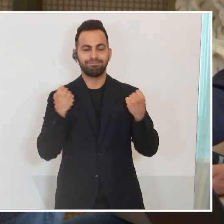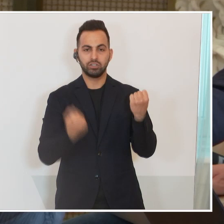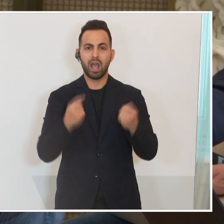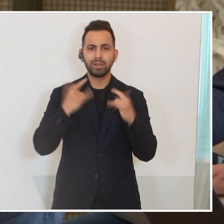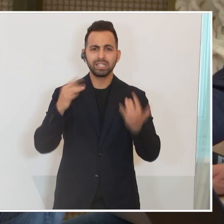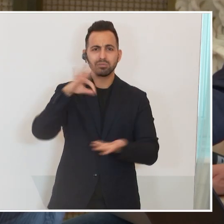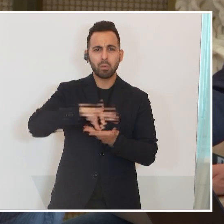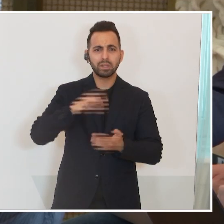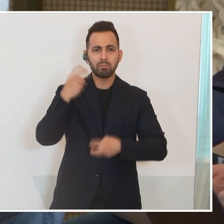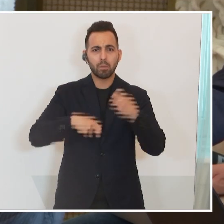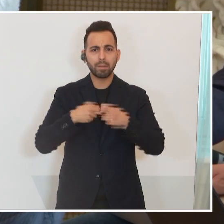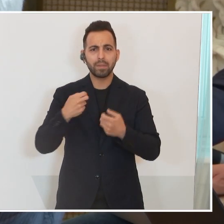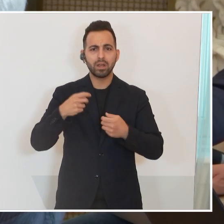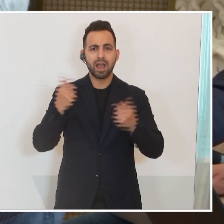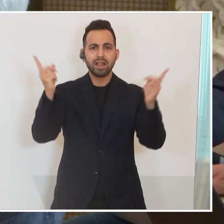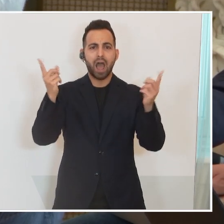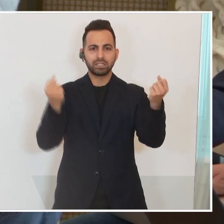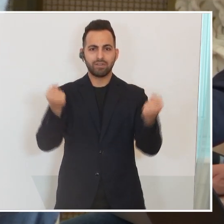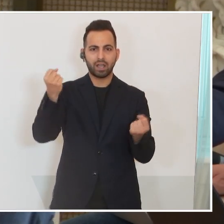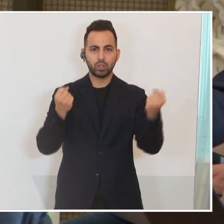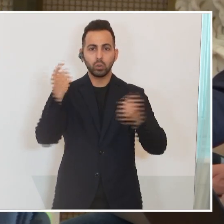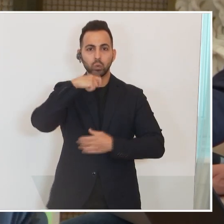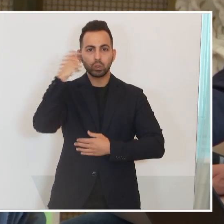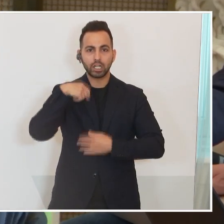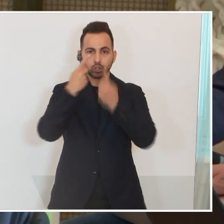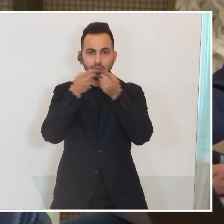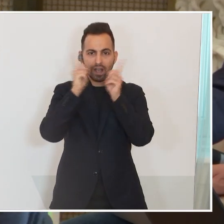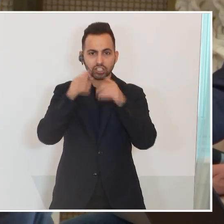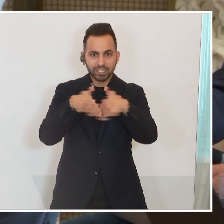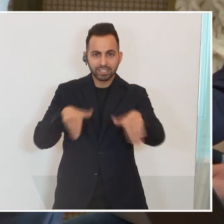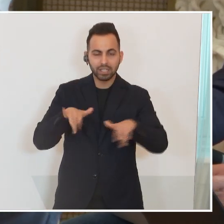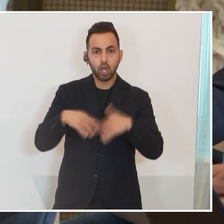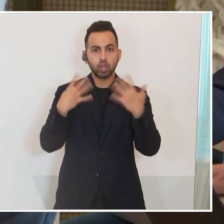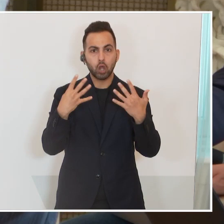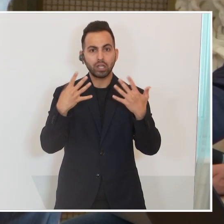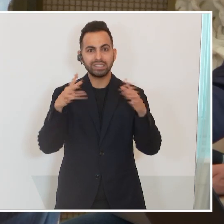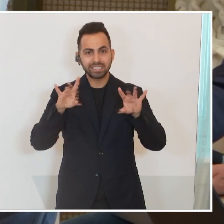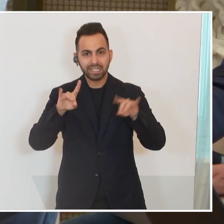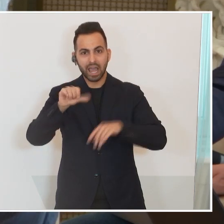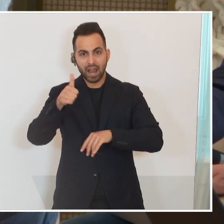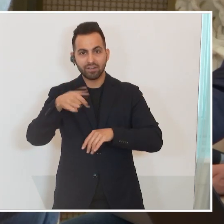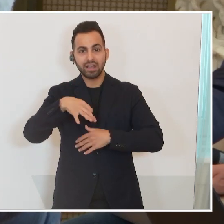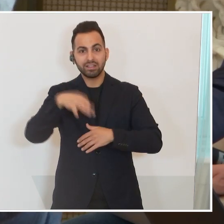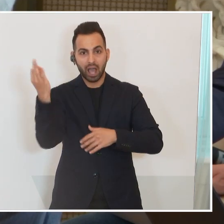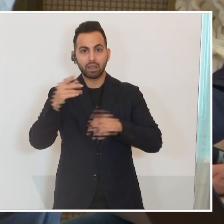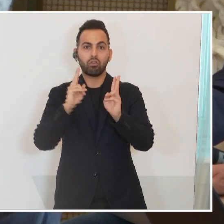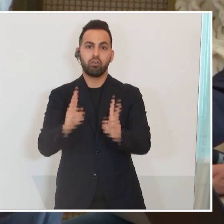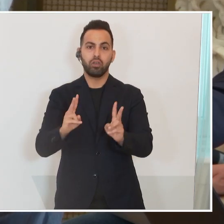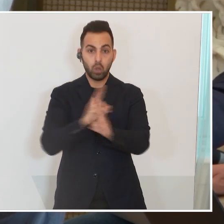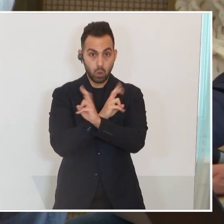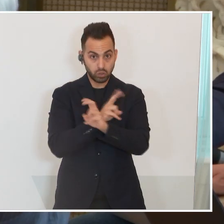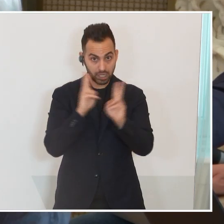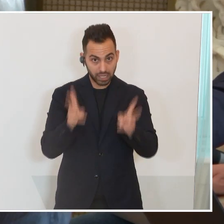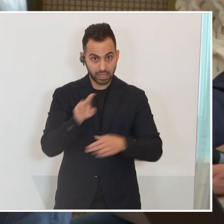an der ukrainisch-slowakischen, ungarischen etc. Grenze 19, 11 Tage stehen. Kann da zum Beispiel Österreich